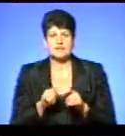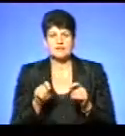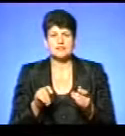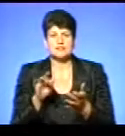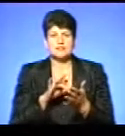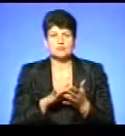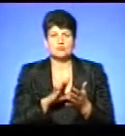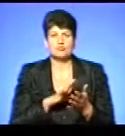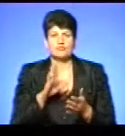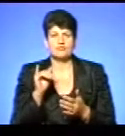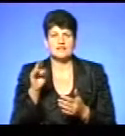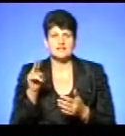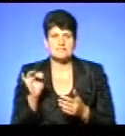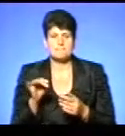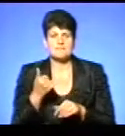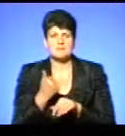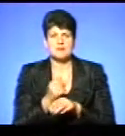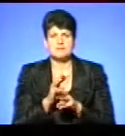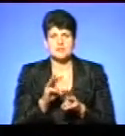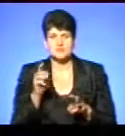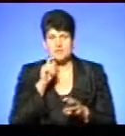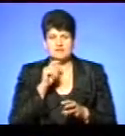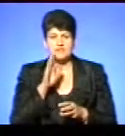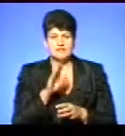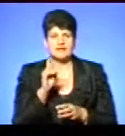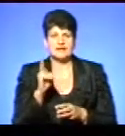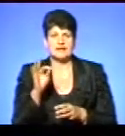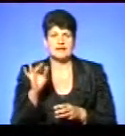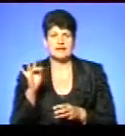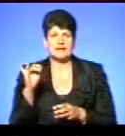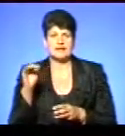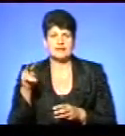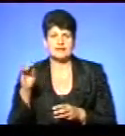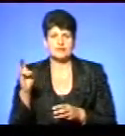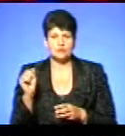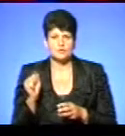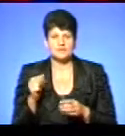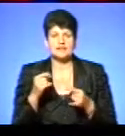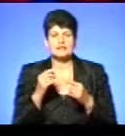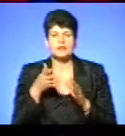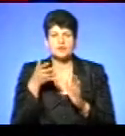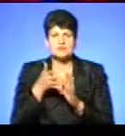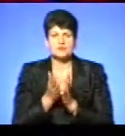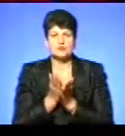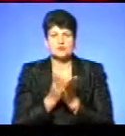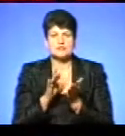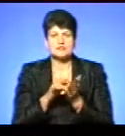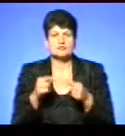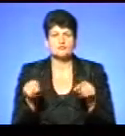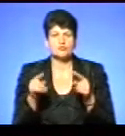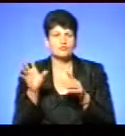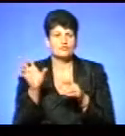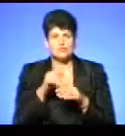був віце-прем'єр-міністр України В'ячеслав Кириленко. За його словами, інклюзивно-ресурсні центри створюють по всій Україні. На